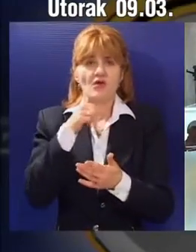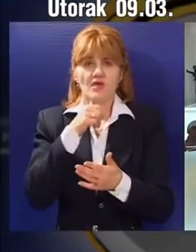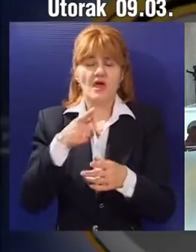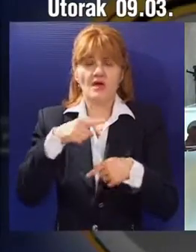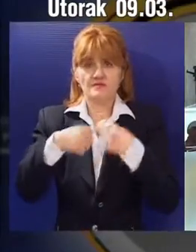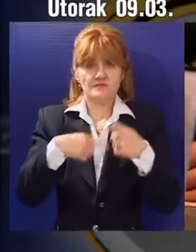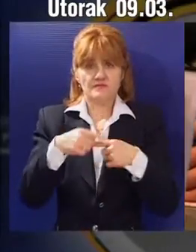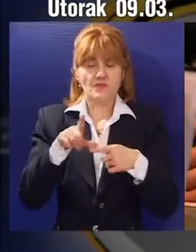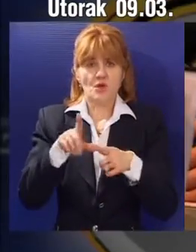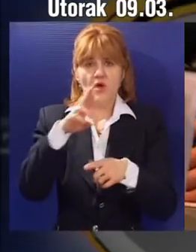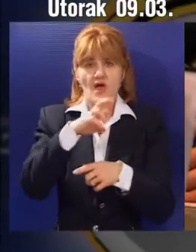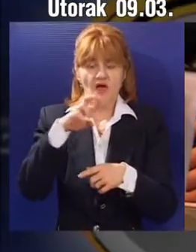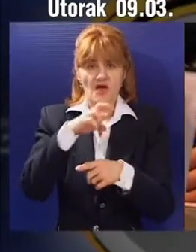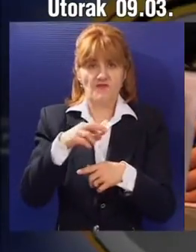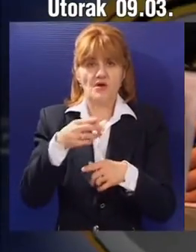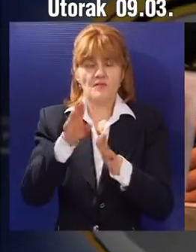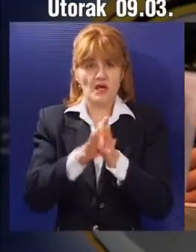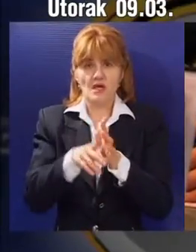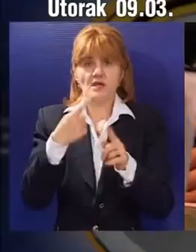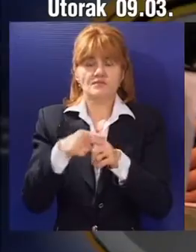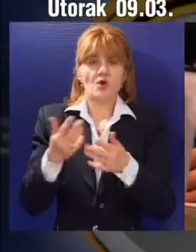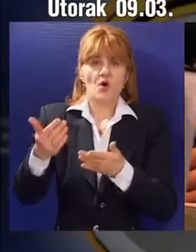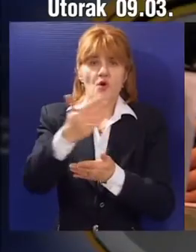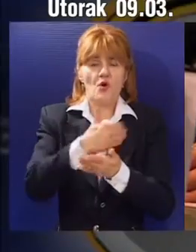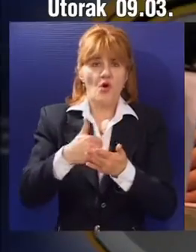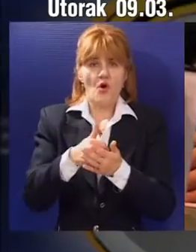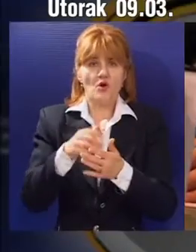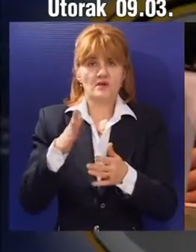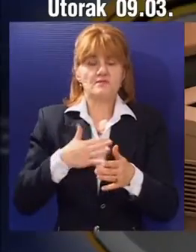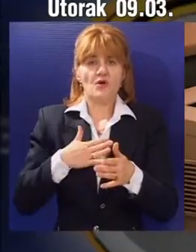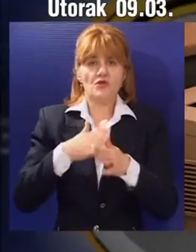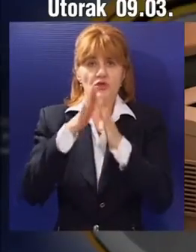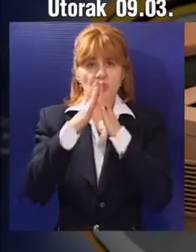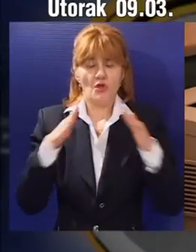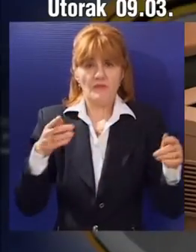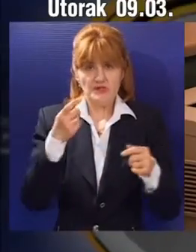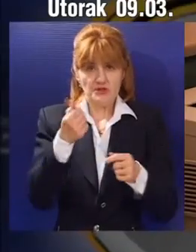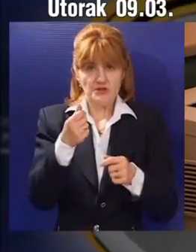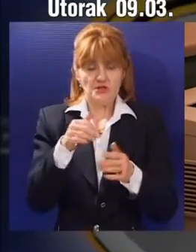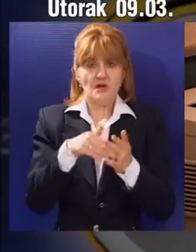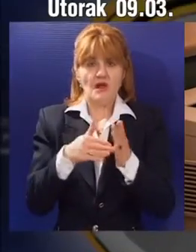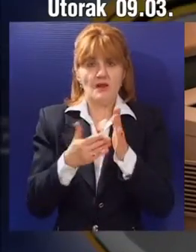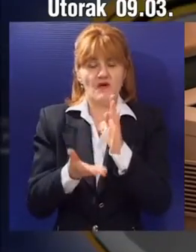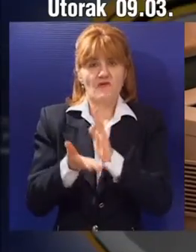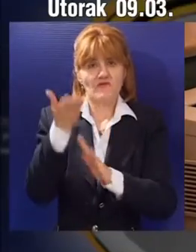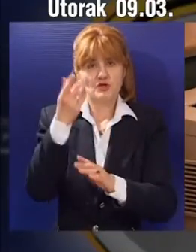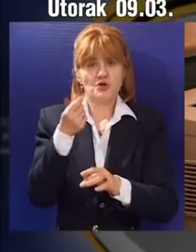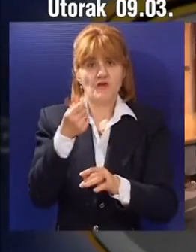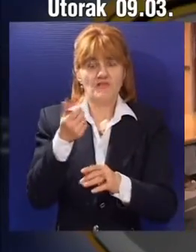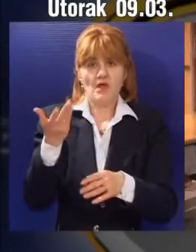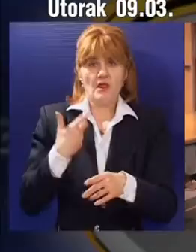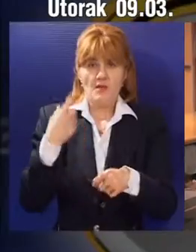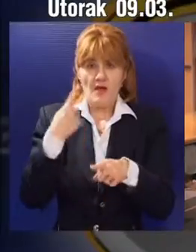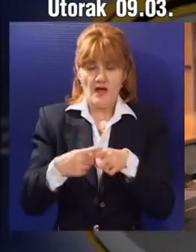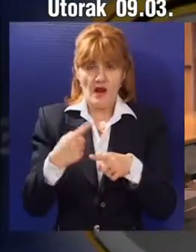depozita u evrima. Da bi se ova proporcija promenila u korist nacionalne valute, potrebno je podstaći tražnju dinarskih kredita, na osnovu